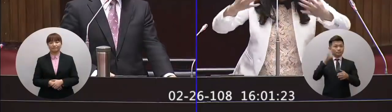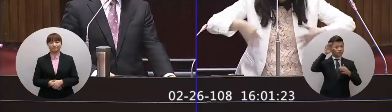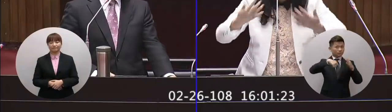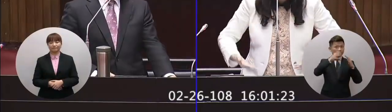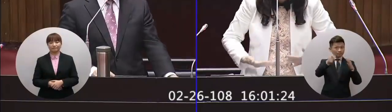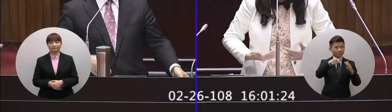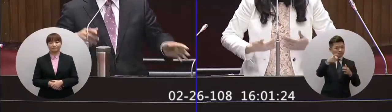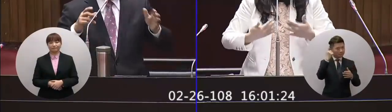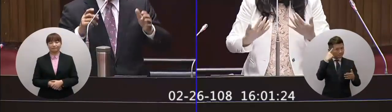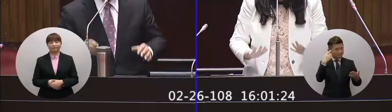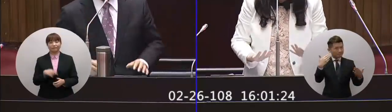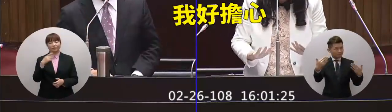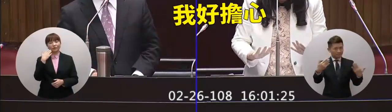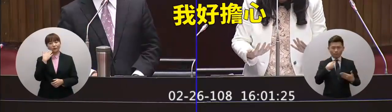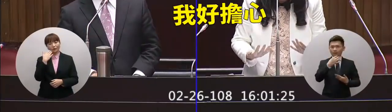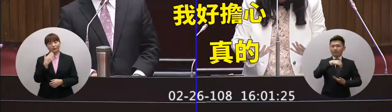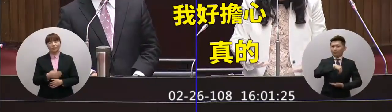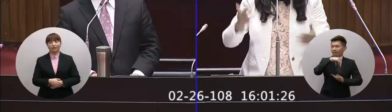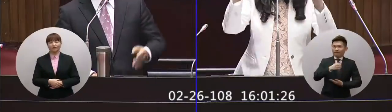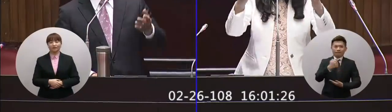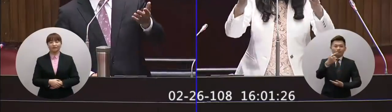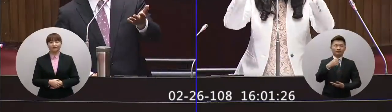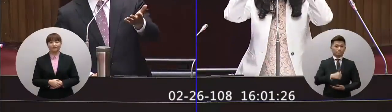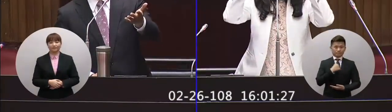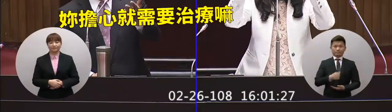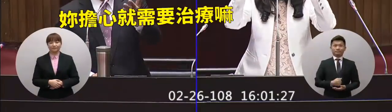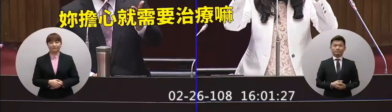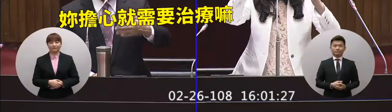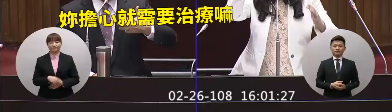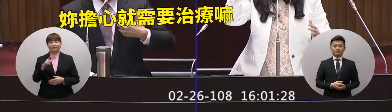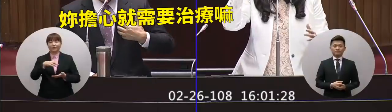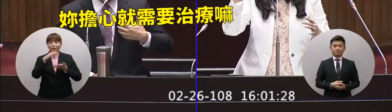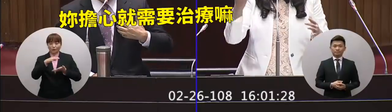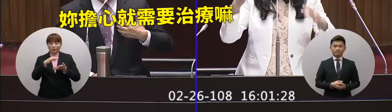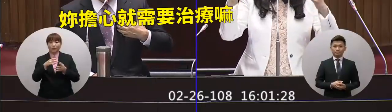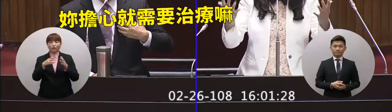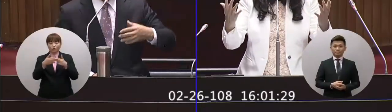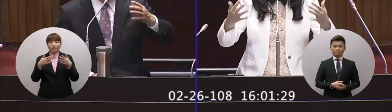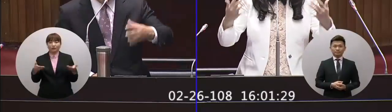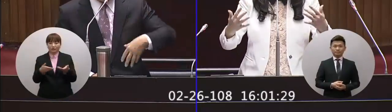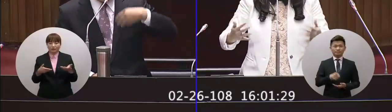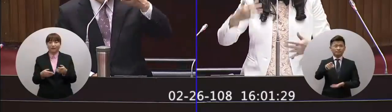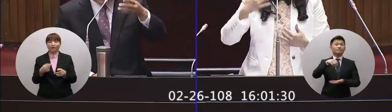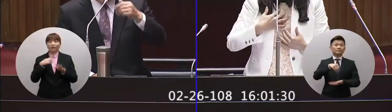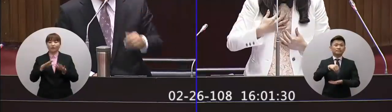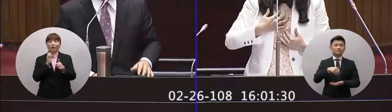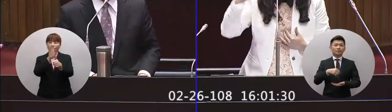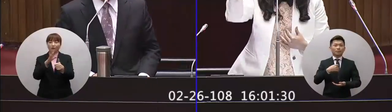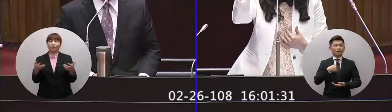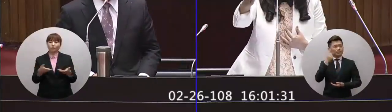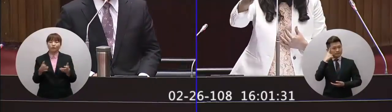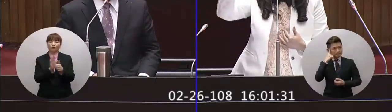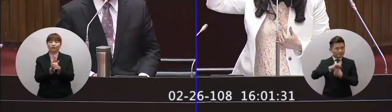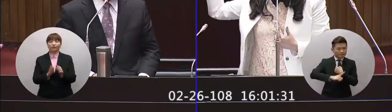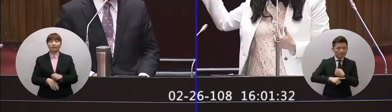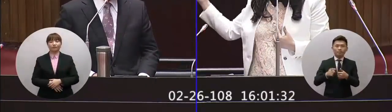一定要好好想清楚我好擔心真的你擔心就是要治療嘛所以我再給你治療所以再